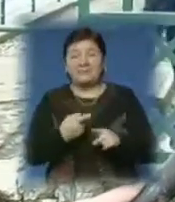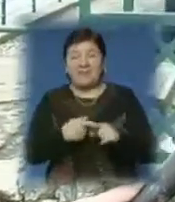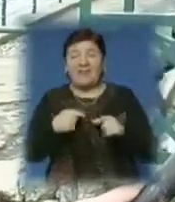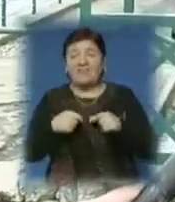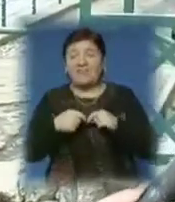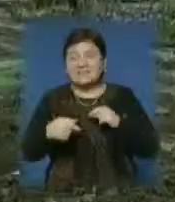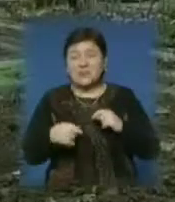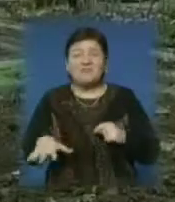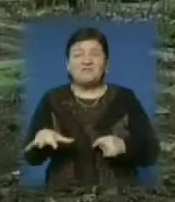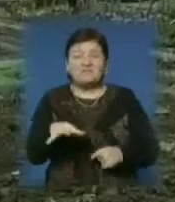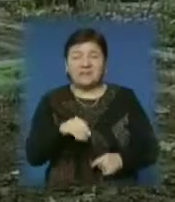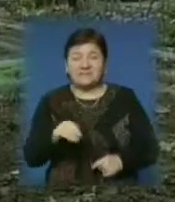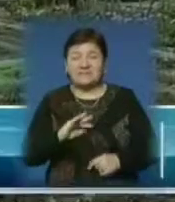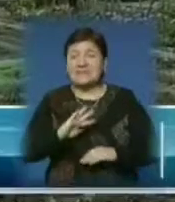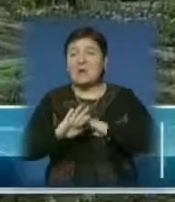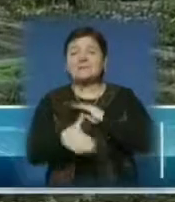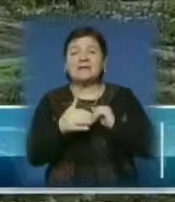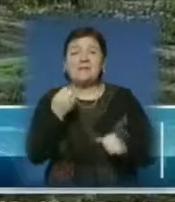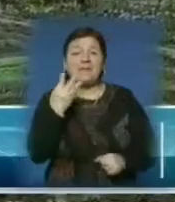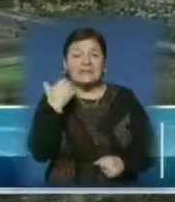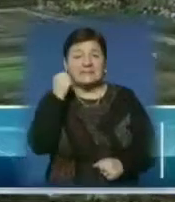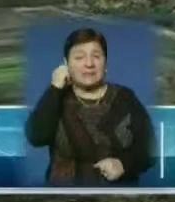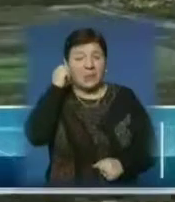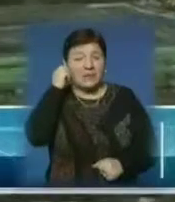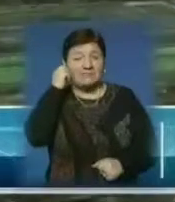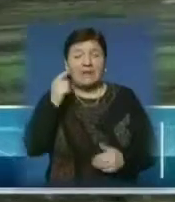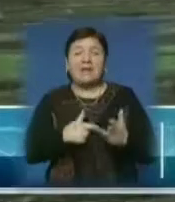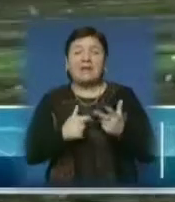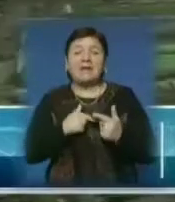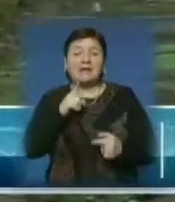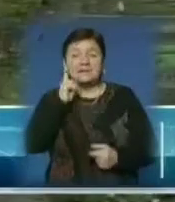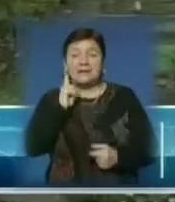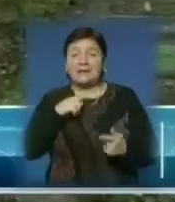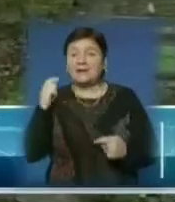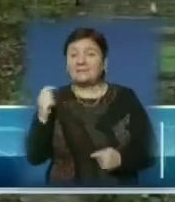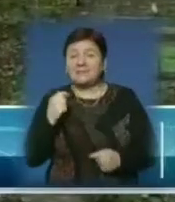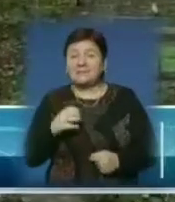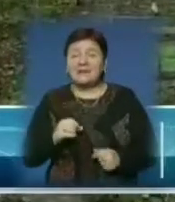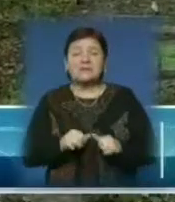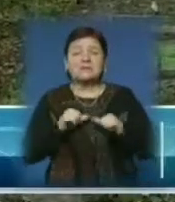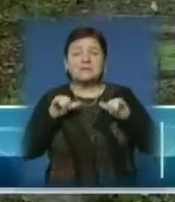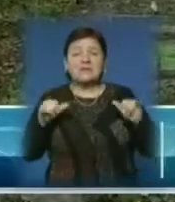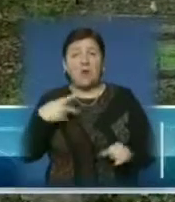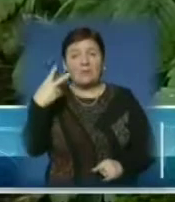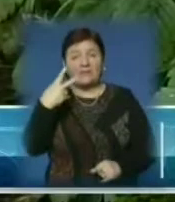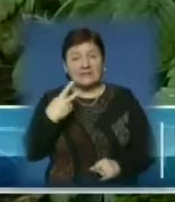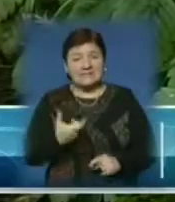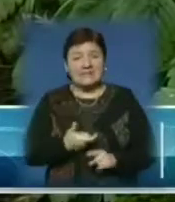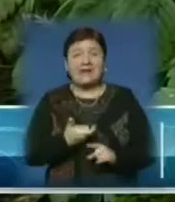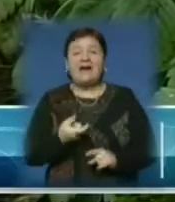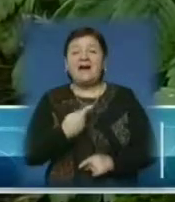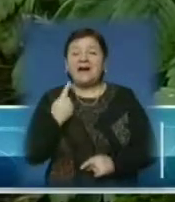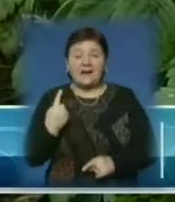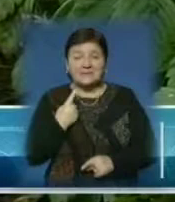За останні 15 років кількість зелених господарств у європейських країнах зросла в 20 разів. Люди